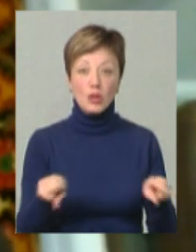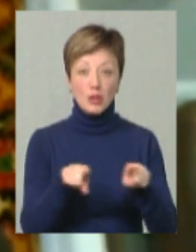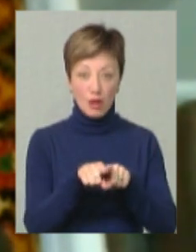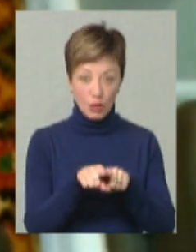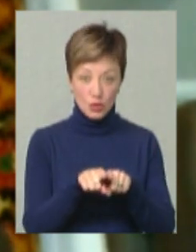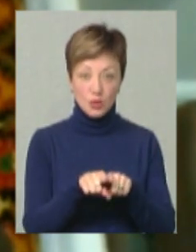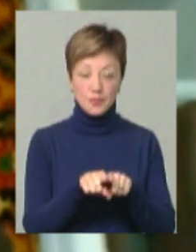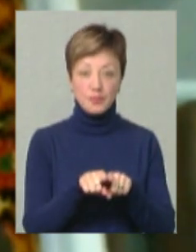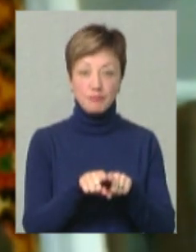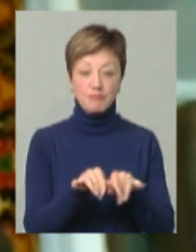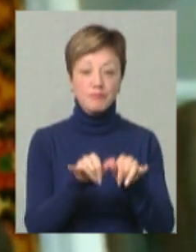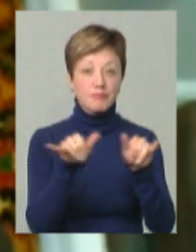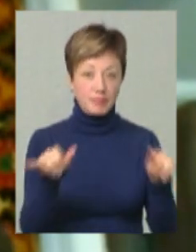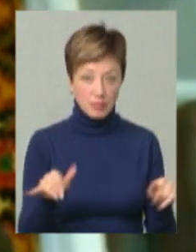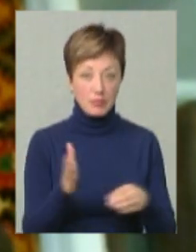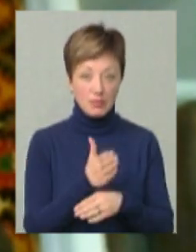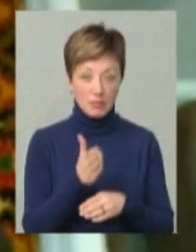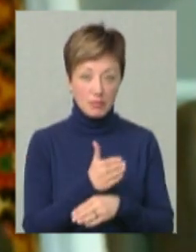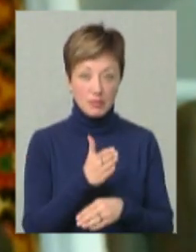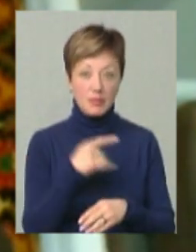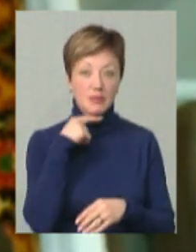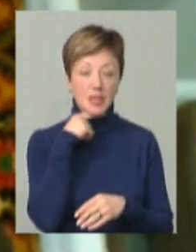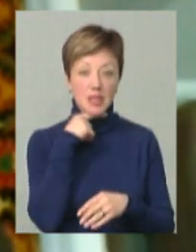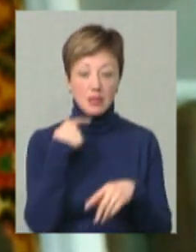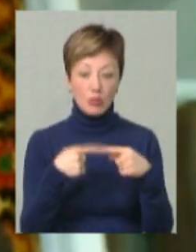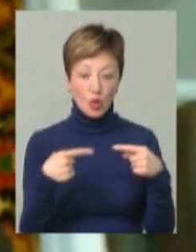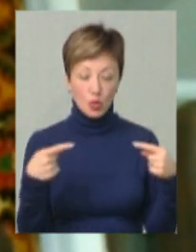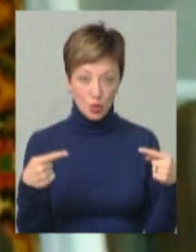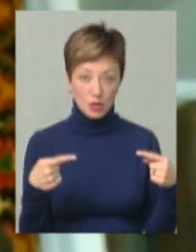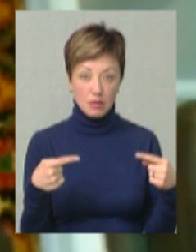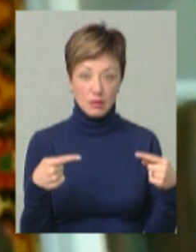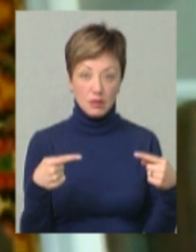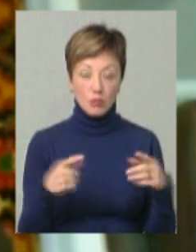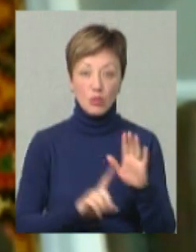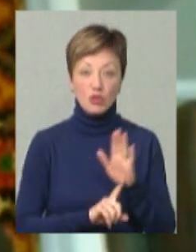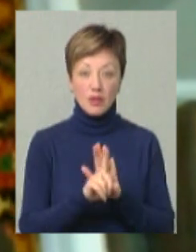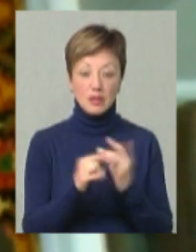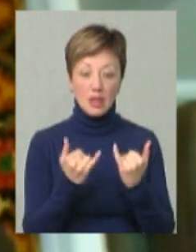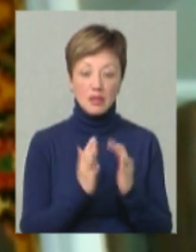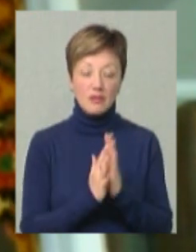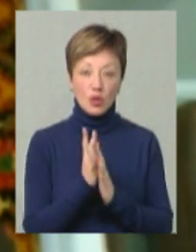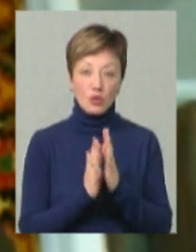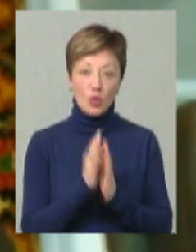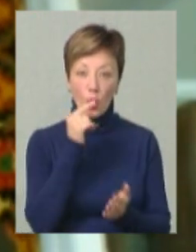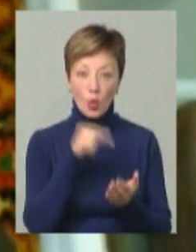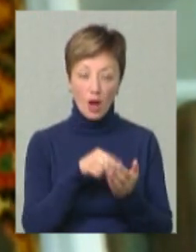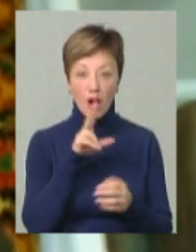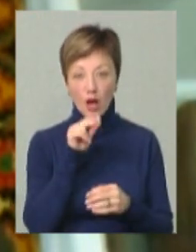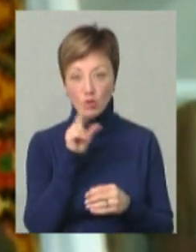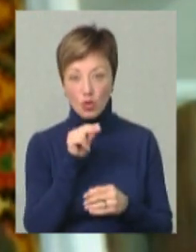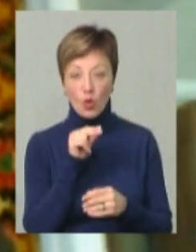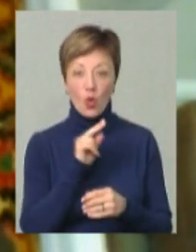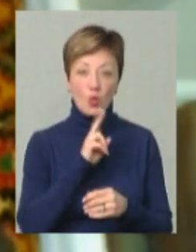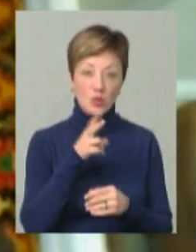наростити виробництво і м'ясних продуктів, почавши зараз вирощувати курей, качок,